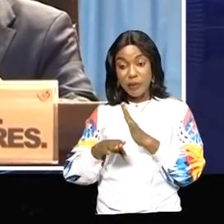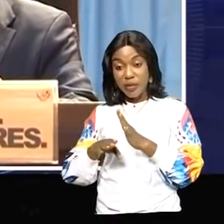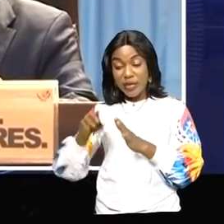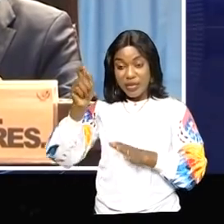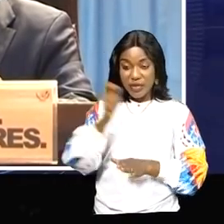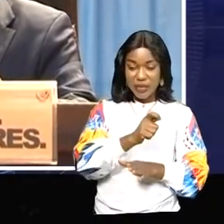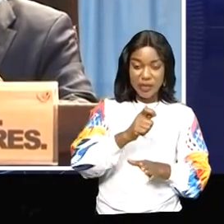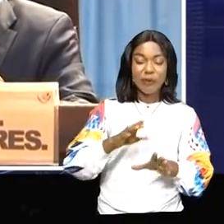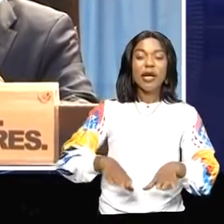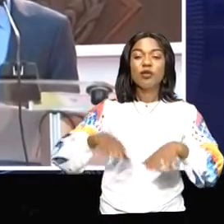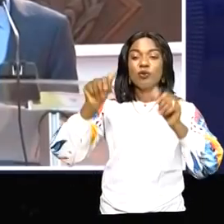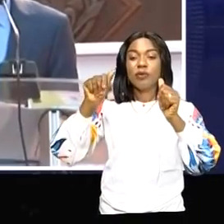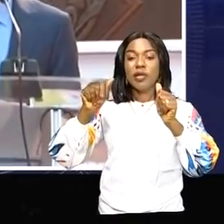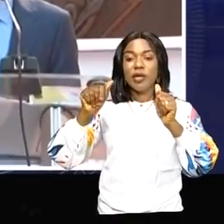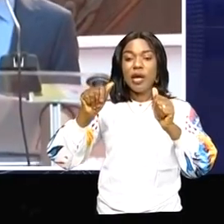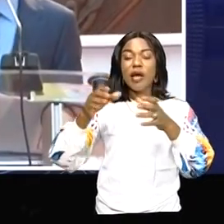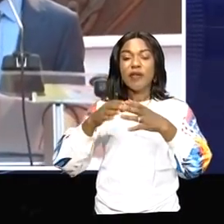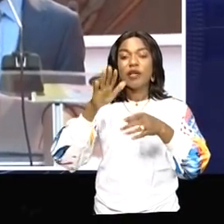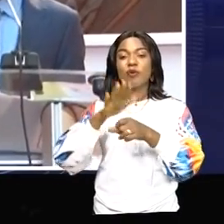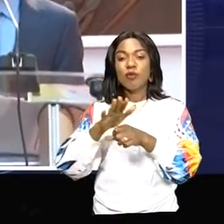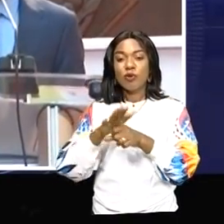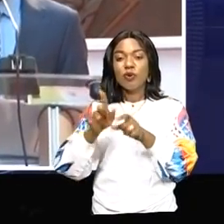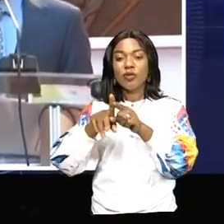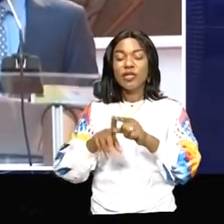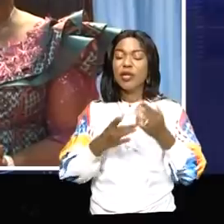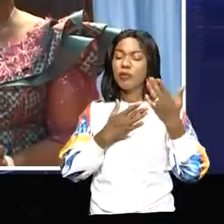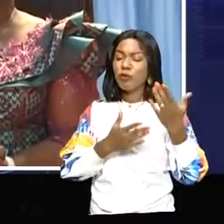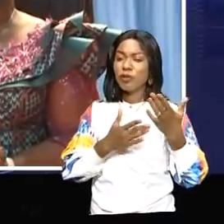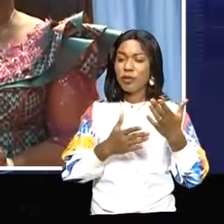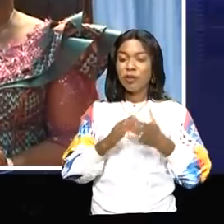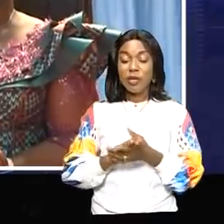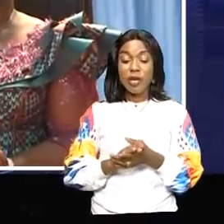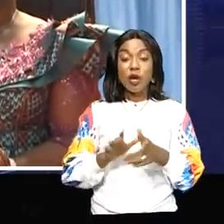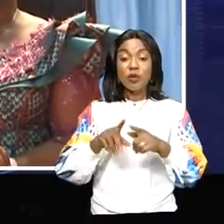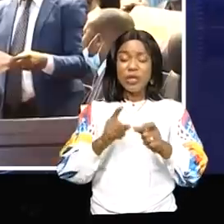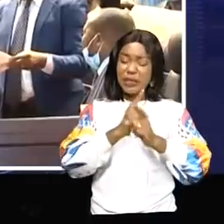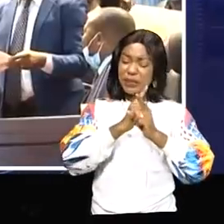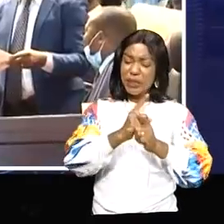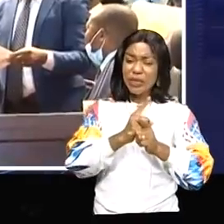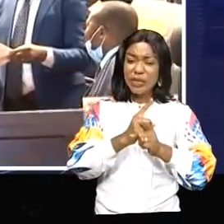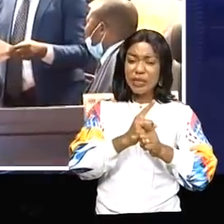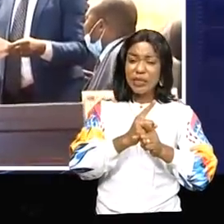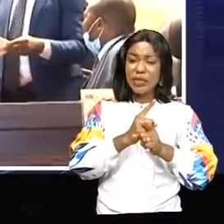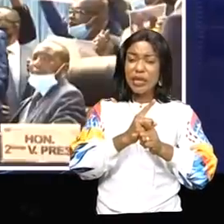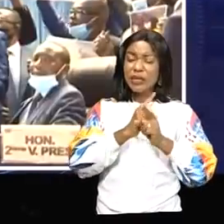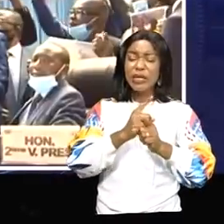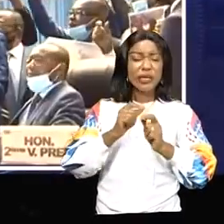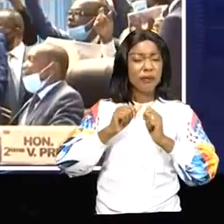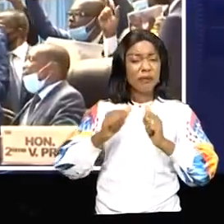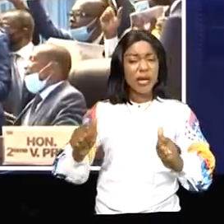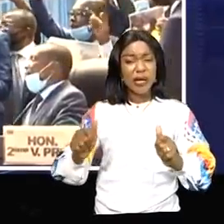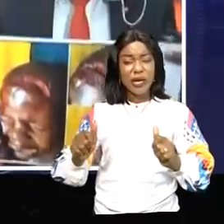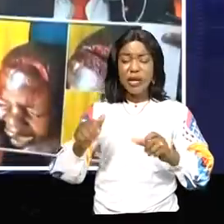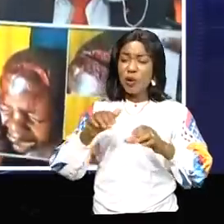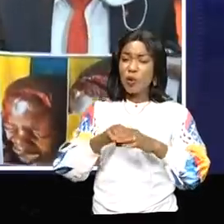calendrier a été adopté avec plusieurs matières aussi bien importantes qu'urgentes. L'insécurité dans la partie S de la République démocratique du Congo